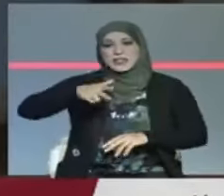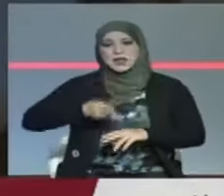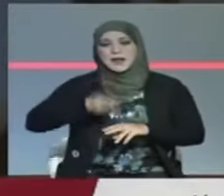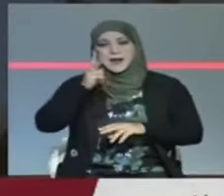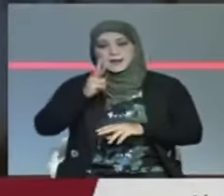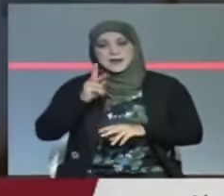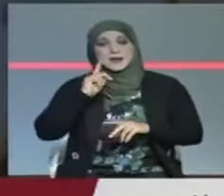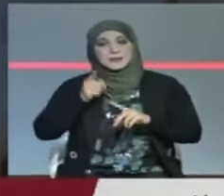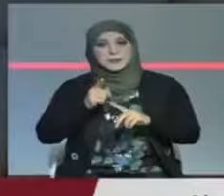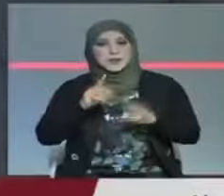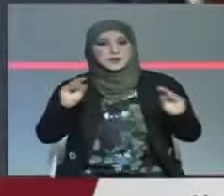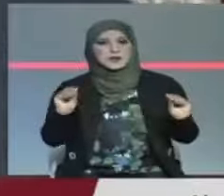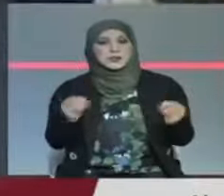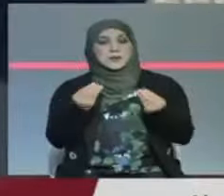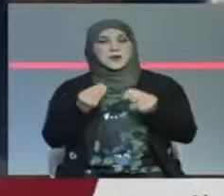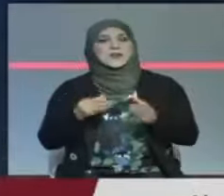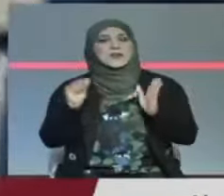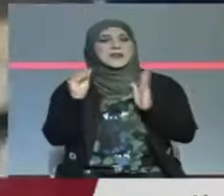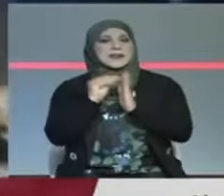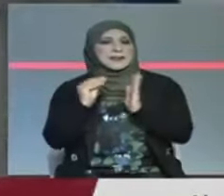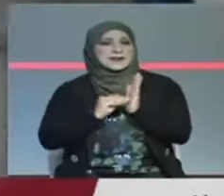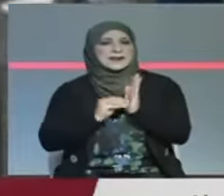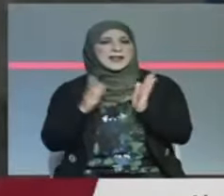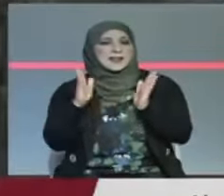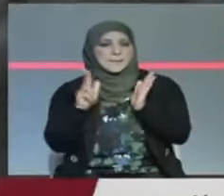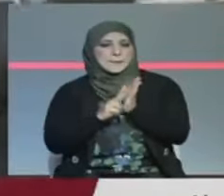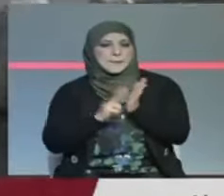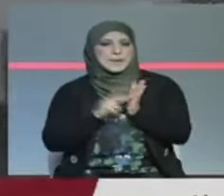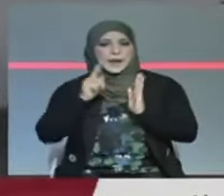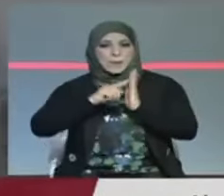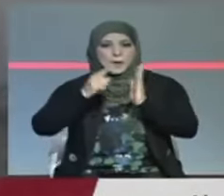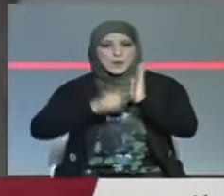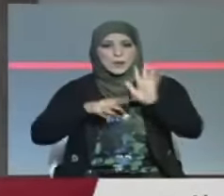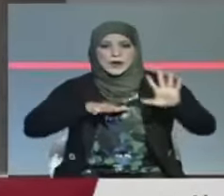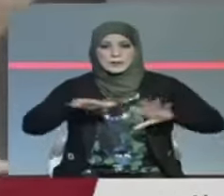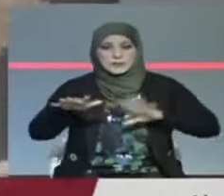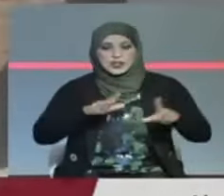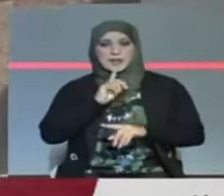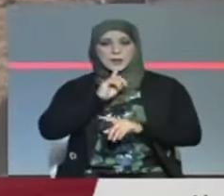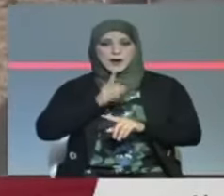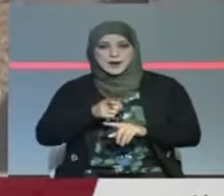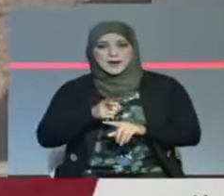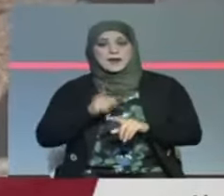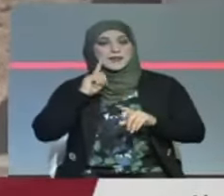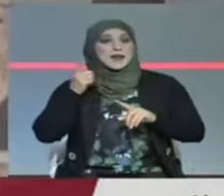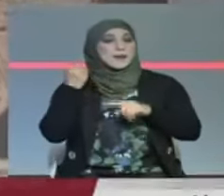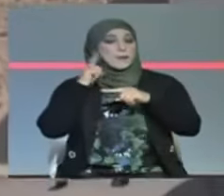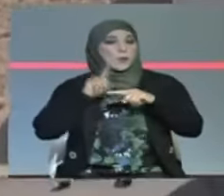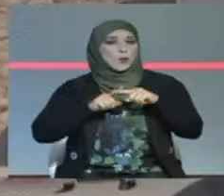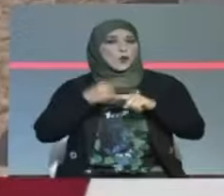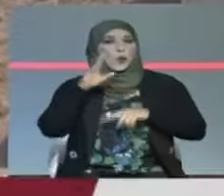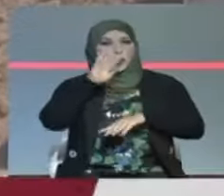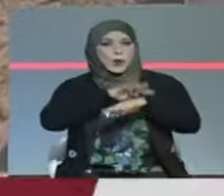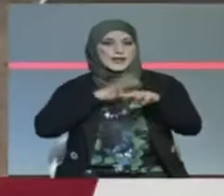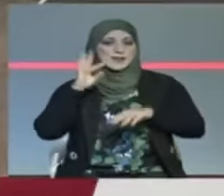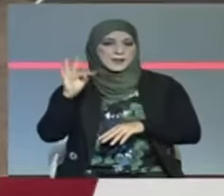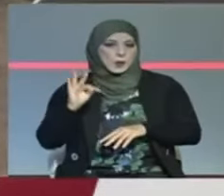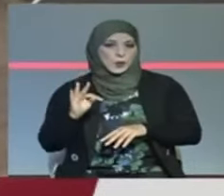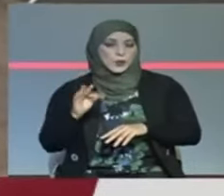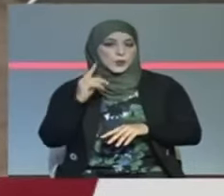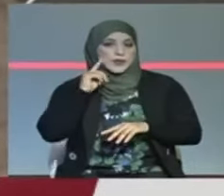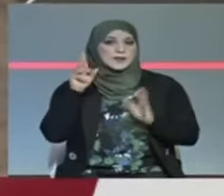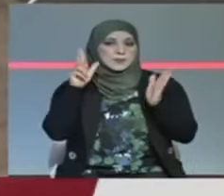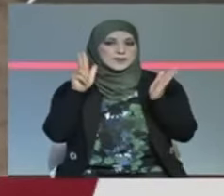اشهر يشرع في تنفيذ ما تم التوصل اليه من اجراءات وقرارات لفائدة ولاية تطوين